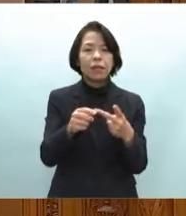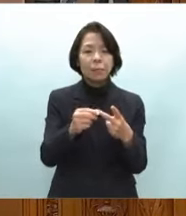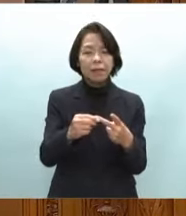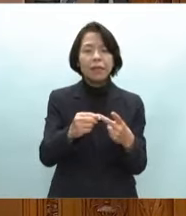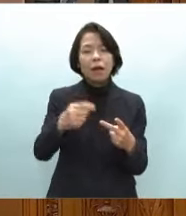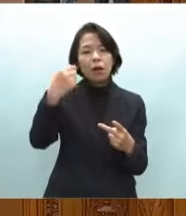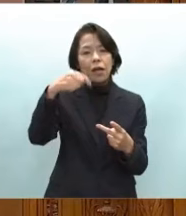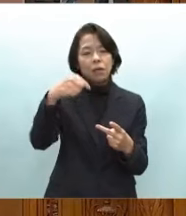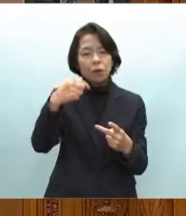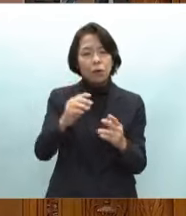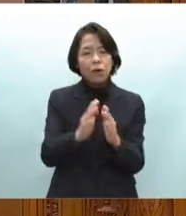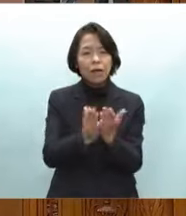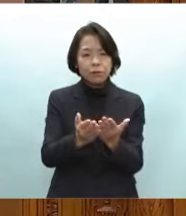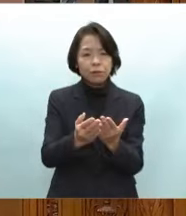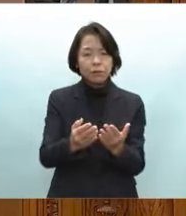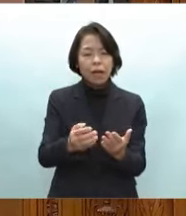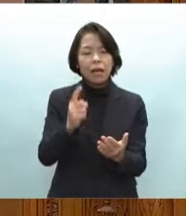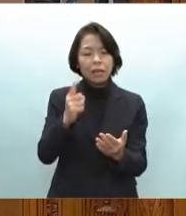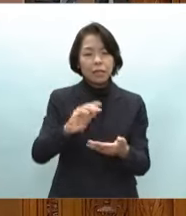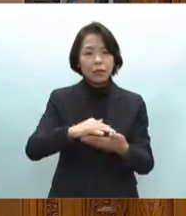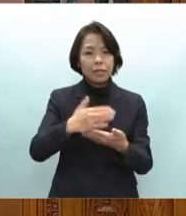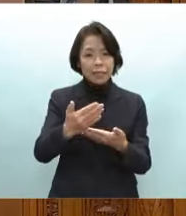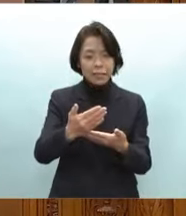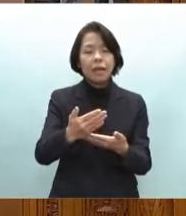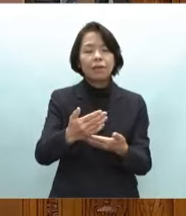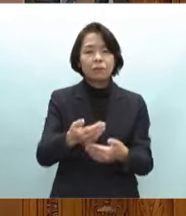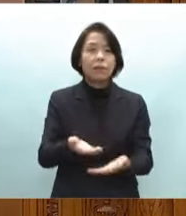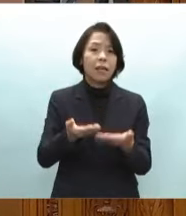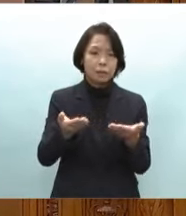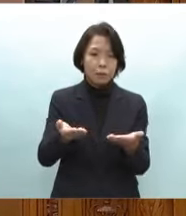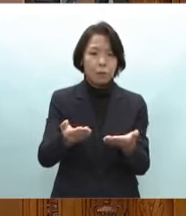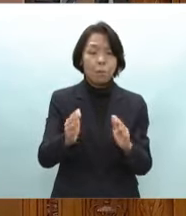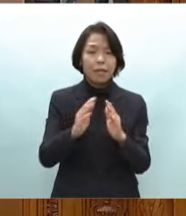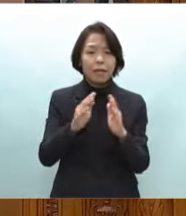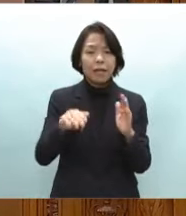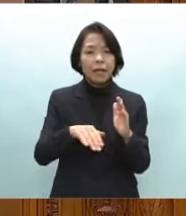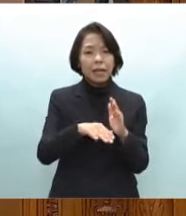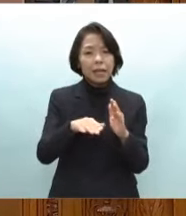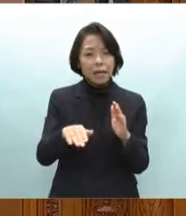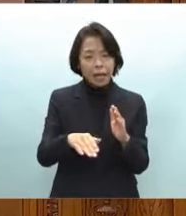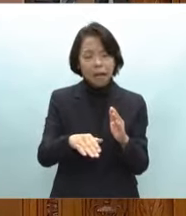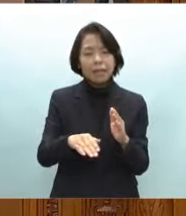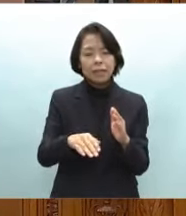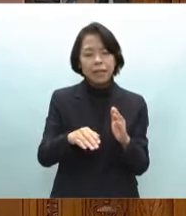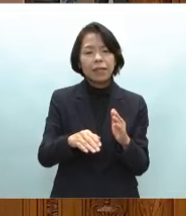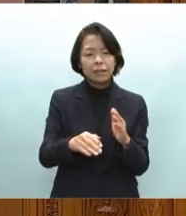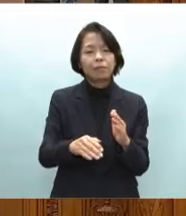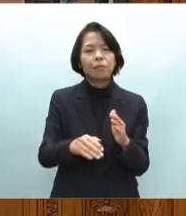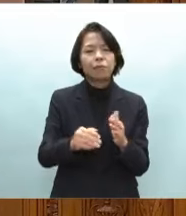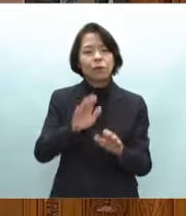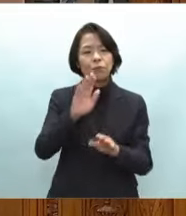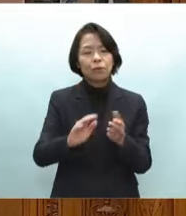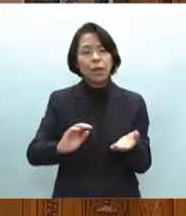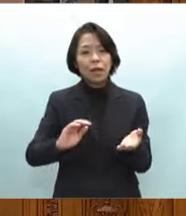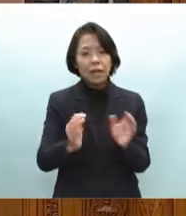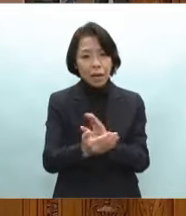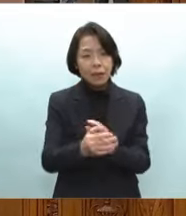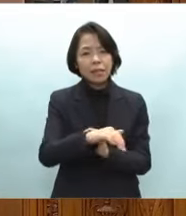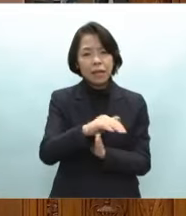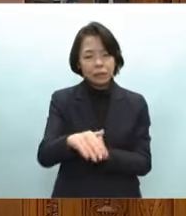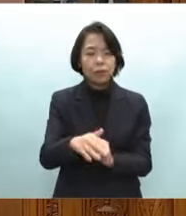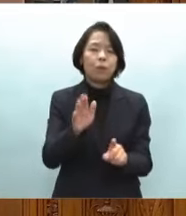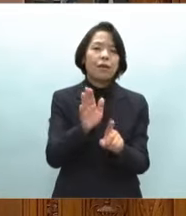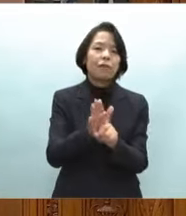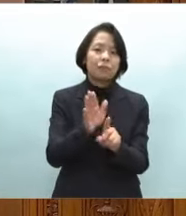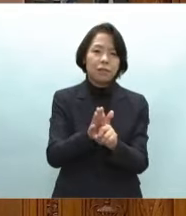や1人1台端末の提供家計が急変した子どもに対する就学支援教